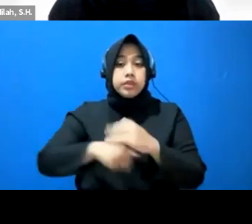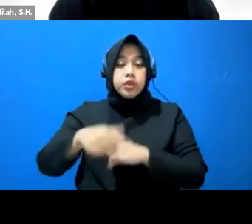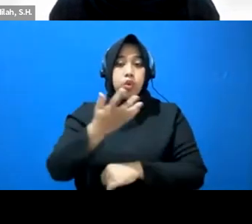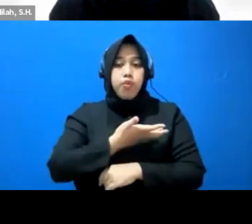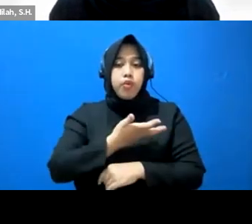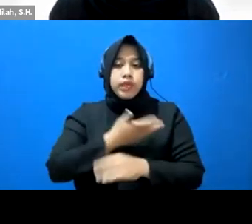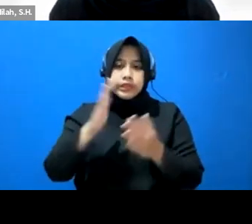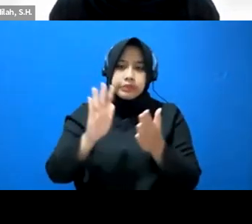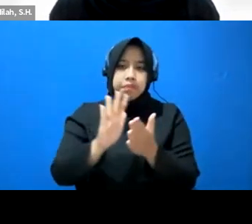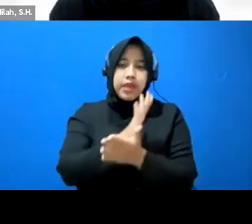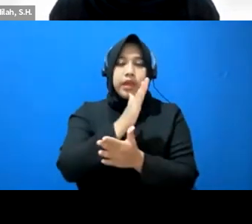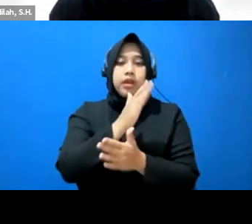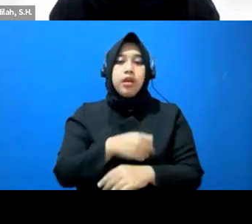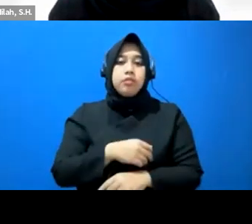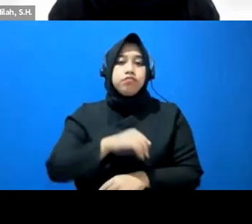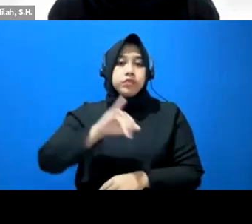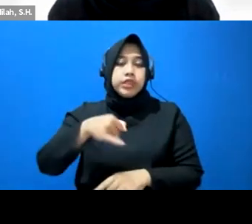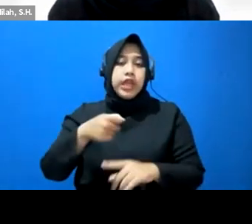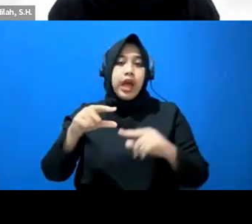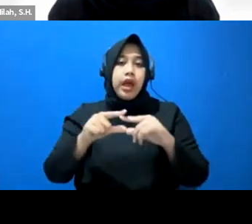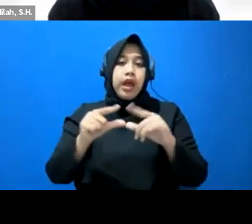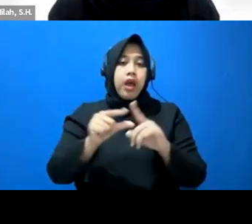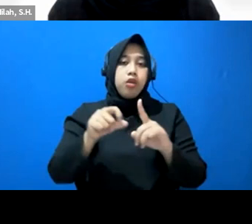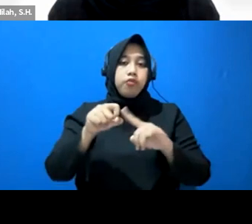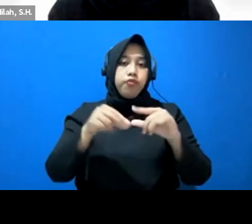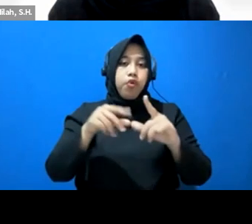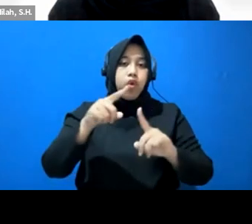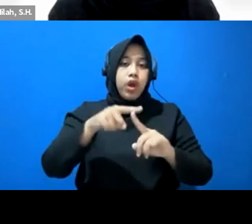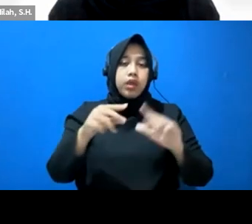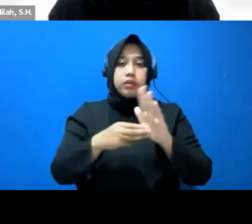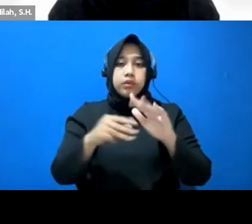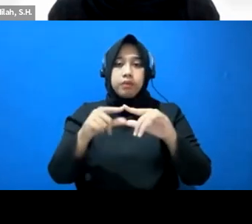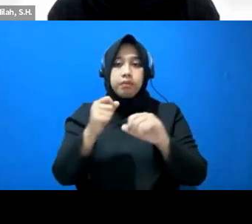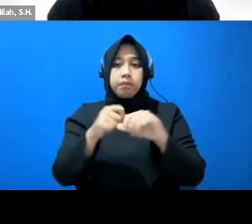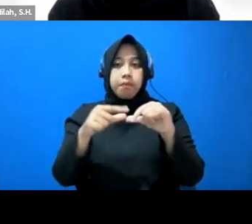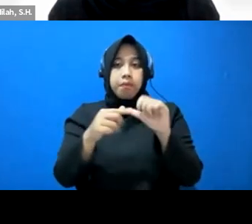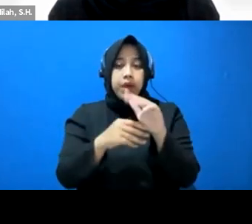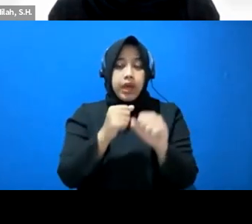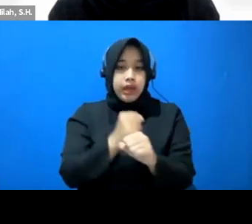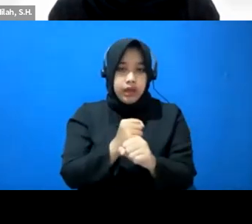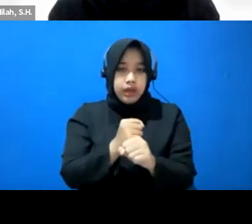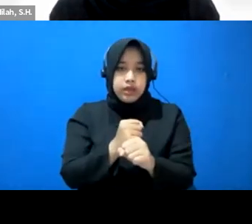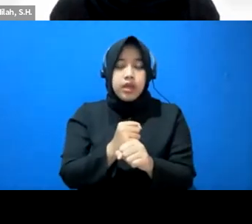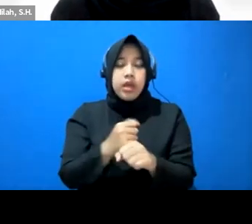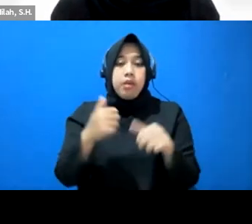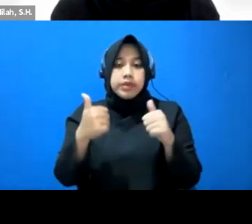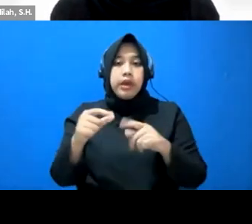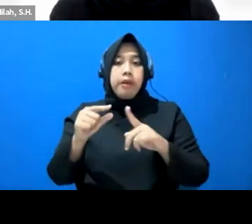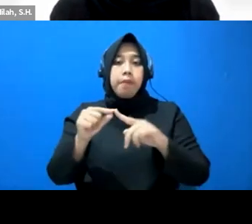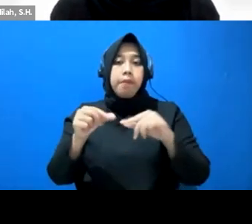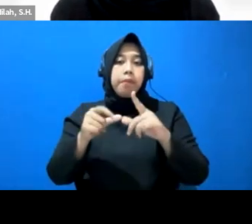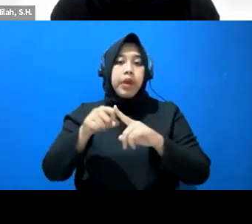kesempatan menjadi advokat magang kemudian bisa mempraktik pula untuk lebih menguatkan